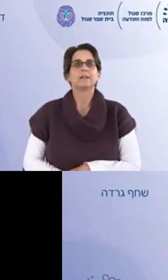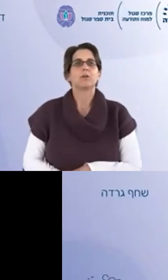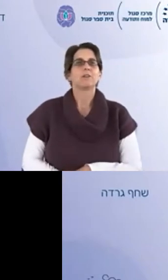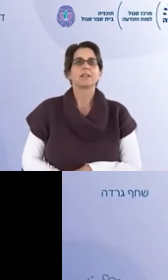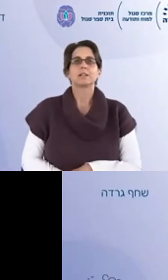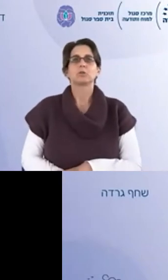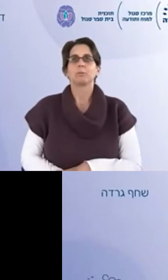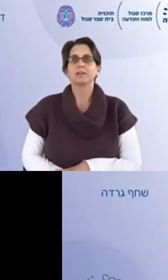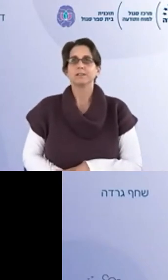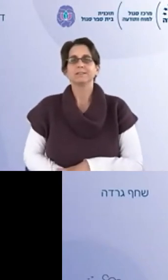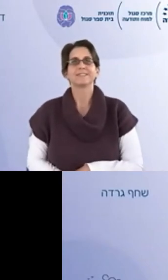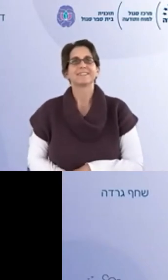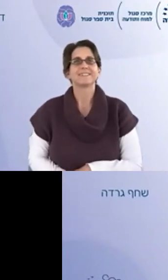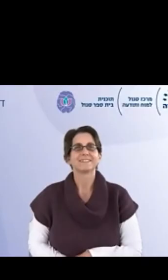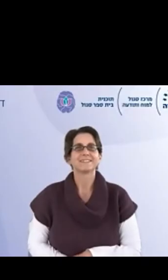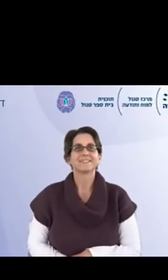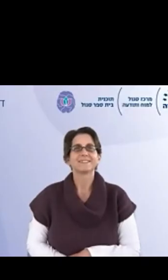אני עוברת לתומר